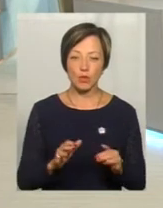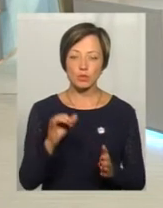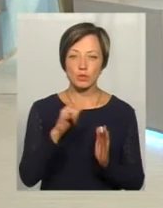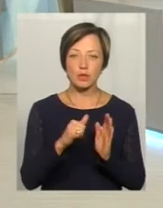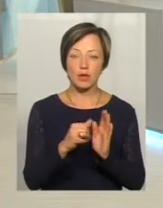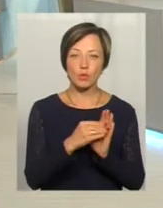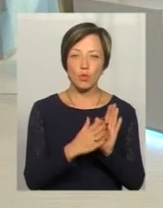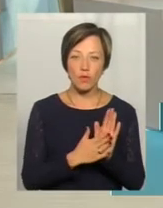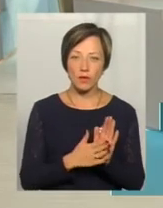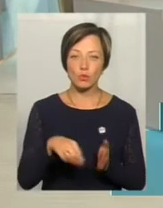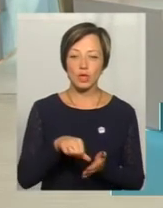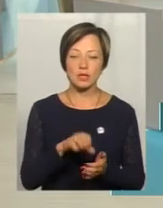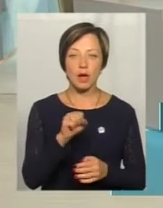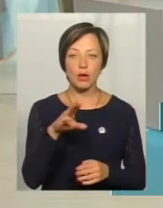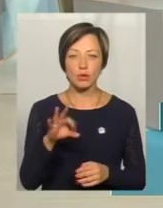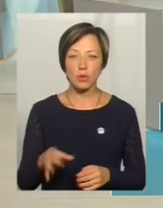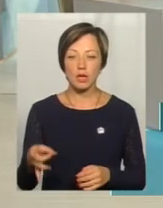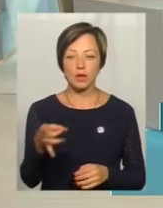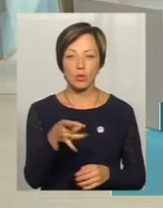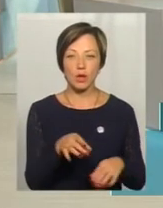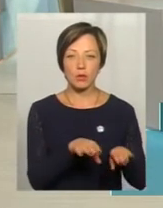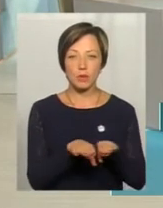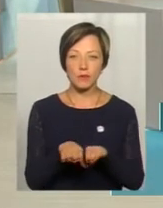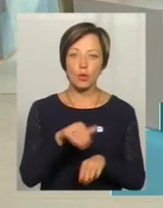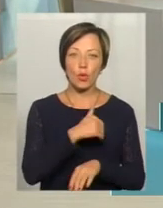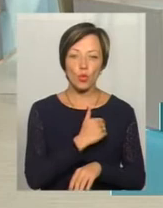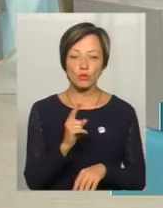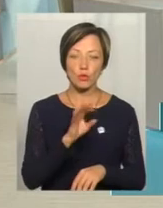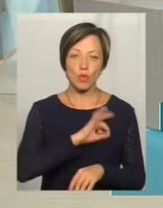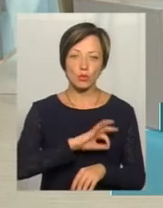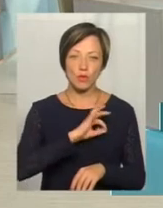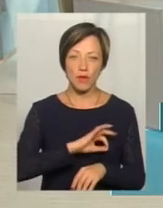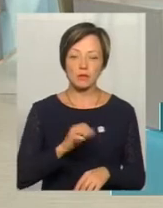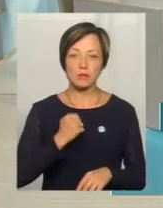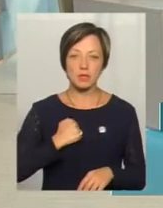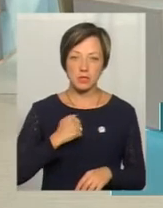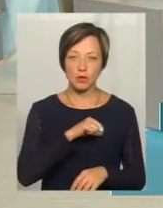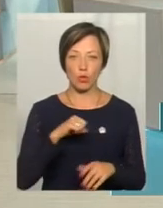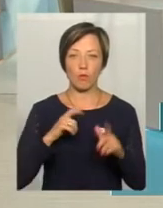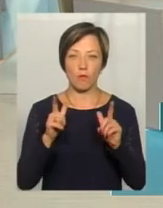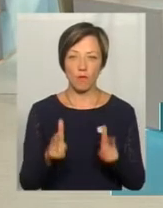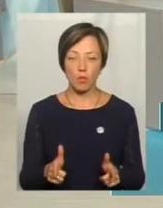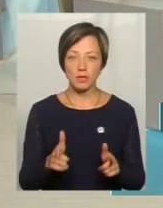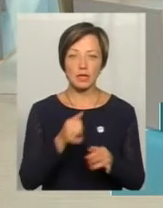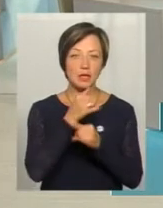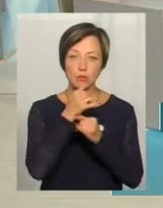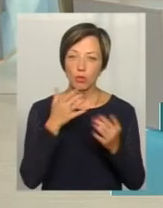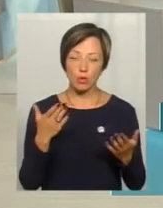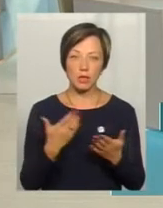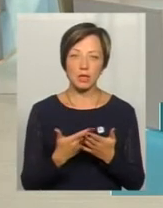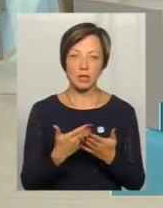учасників АТО на регіональному рівні, ми сьогодні хочемо, щоб ними користувалися і бійці-добровольці, які не змогли